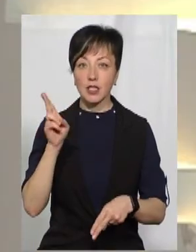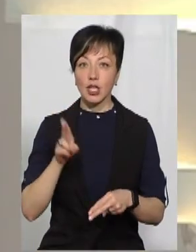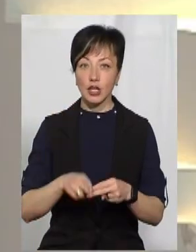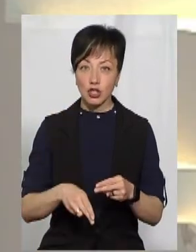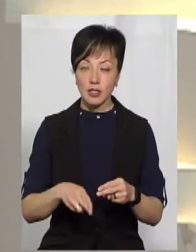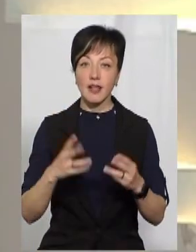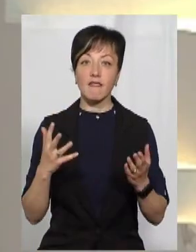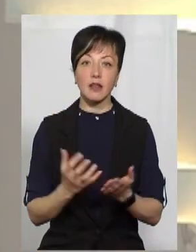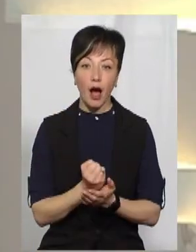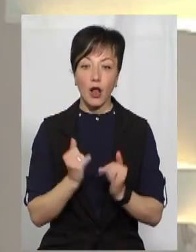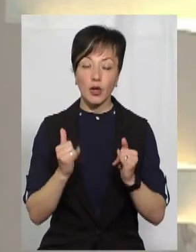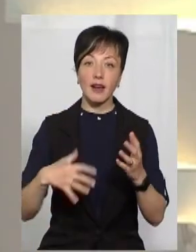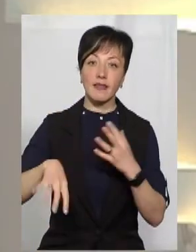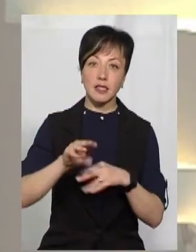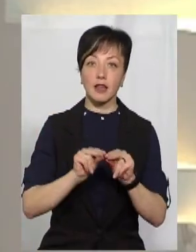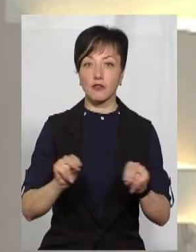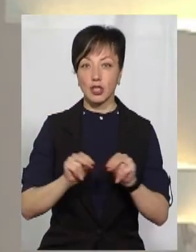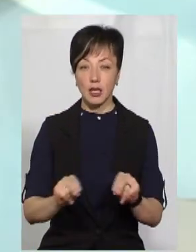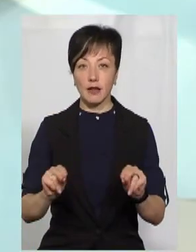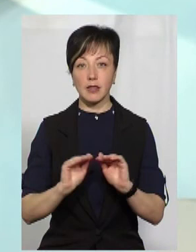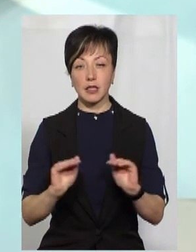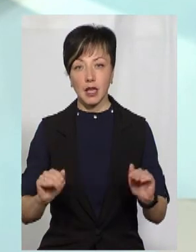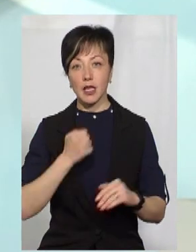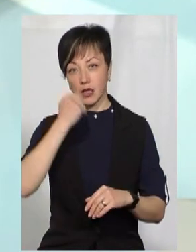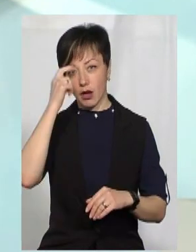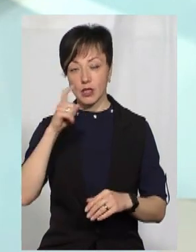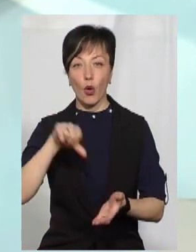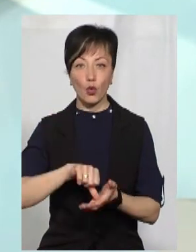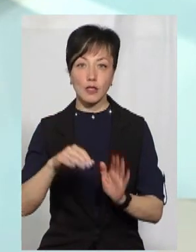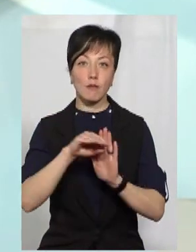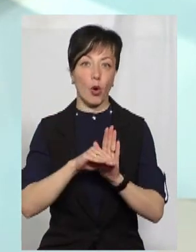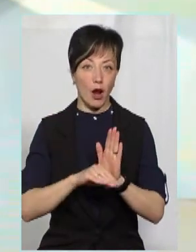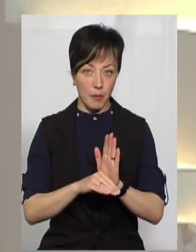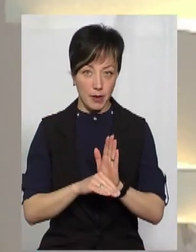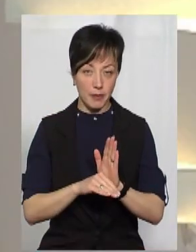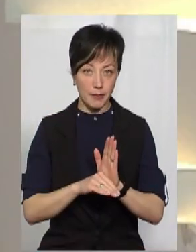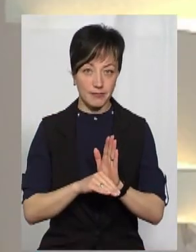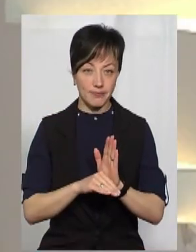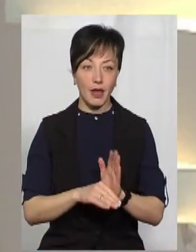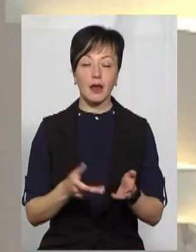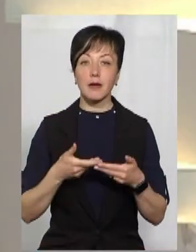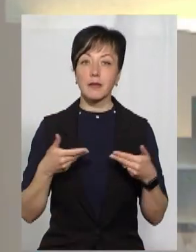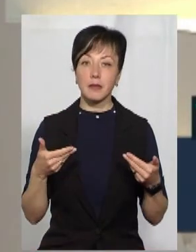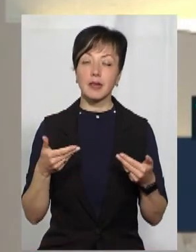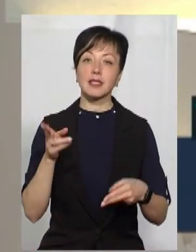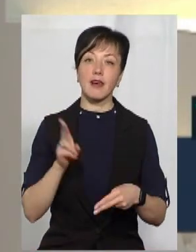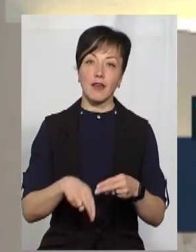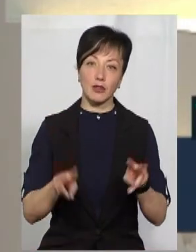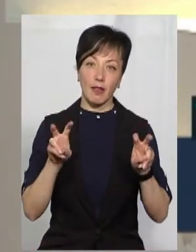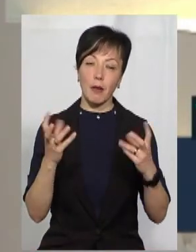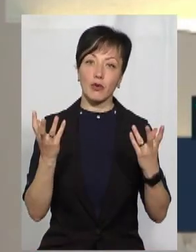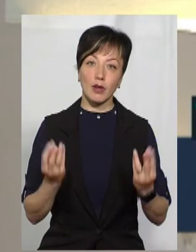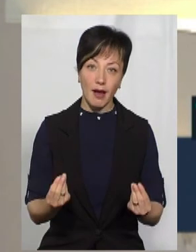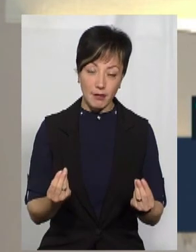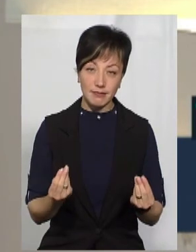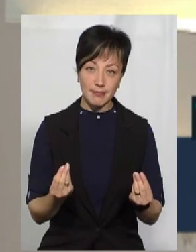закінчився вдало. Для всіх, для вчителів і для учнів. Дякую за участь у програмі. А ми завершуємо тему